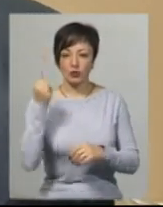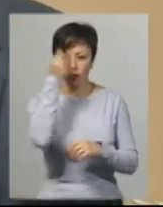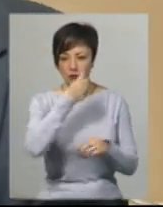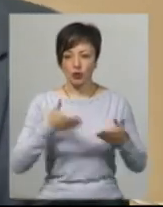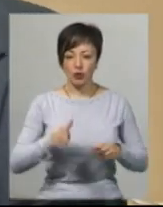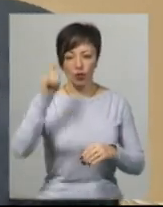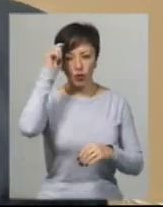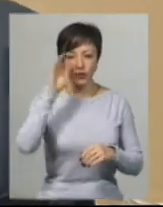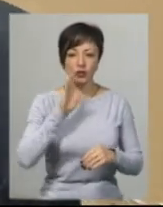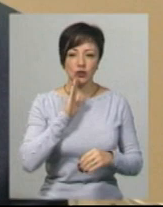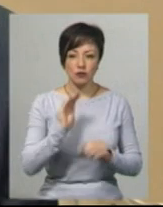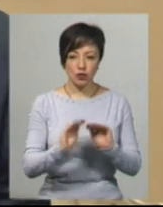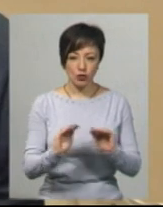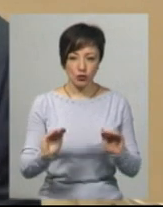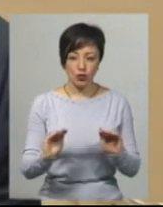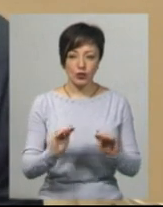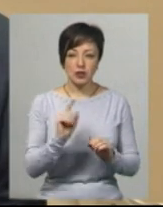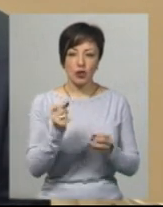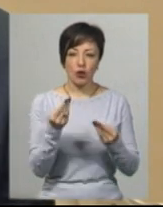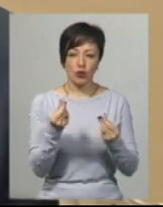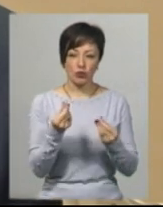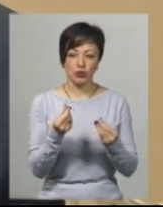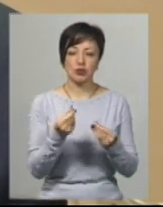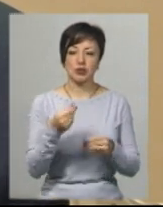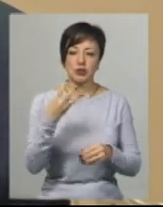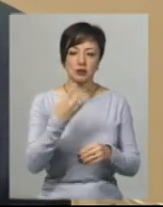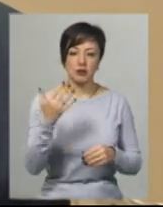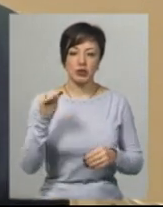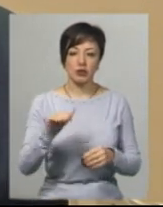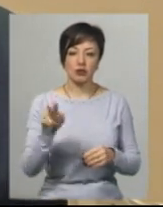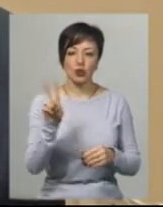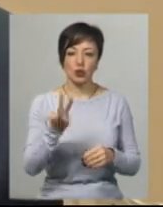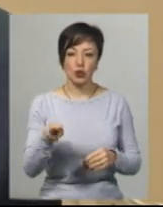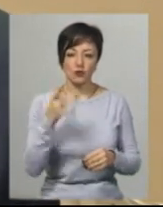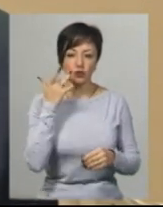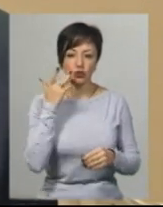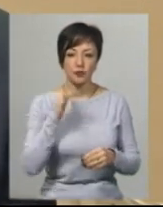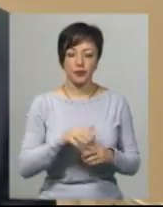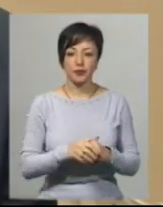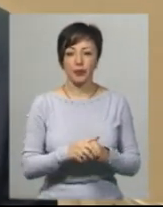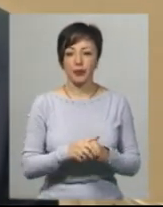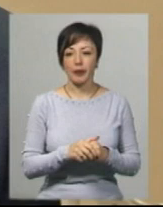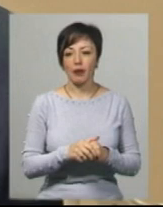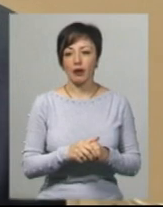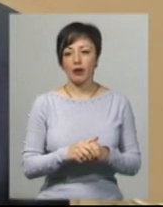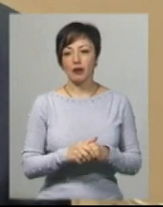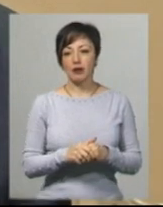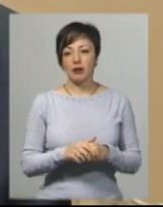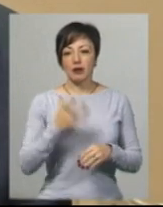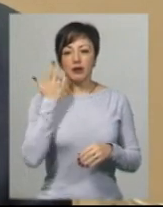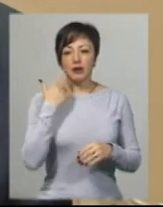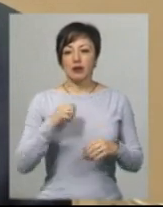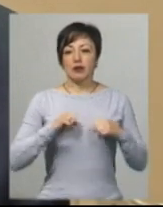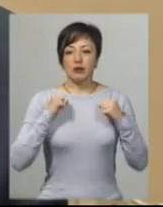хлопчика і дівчинку за грошові кошти в сумі 35 тисяч доларів США. В час намагання